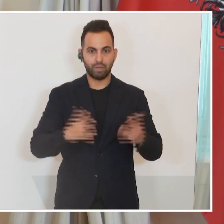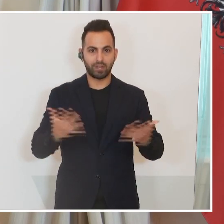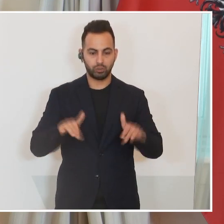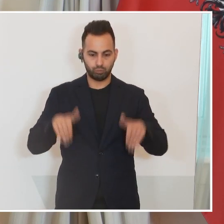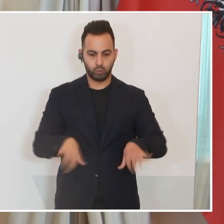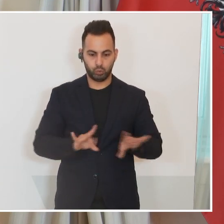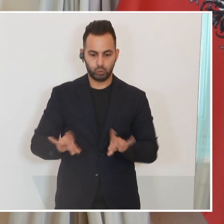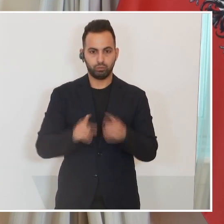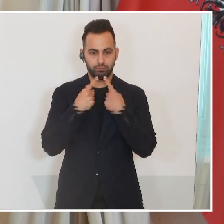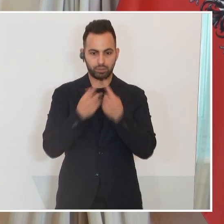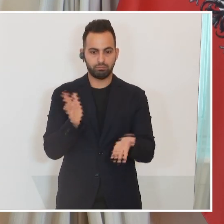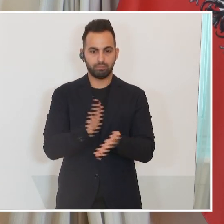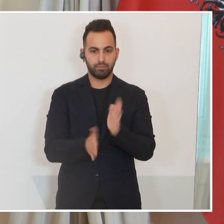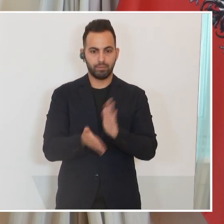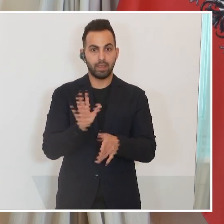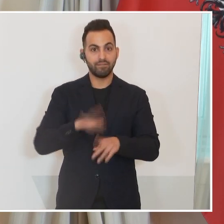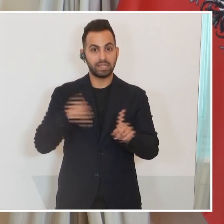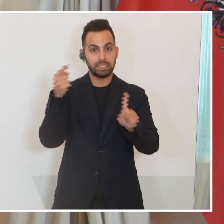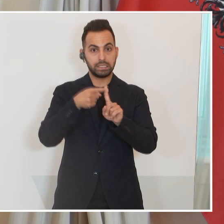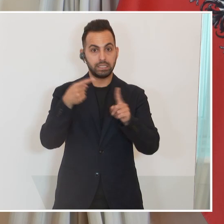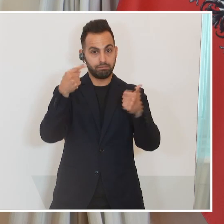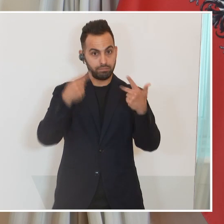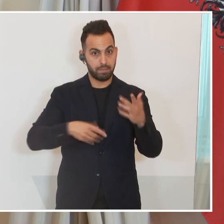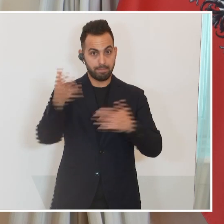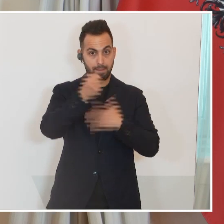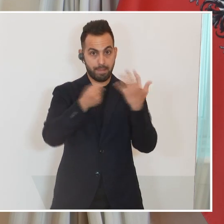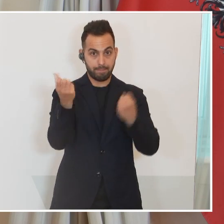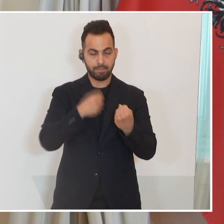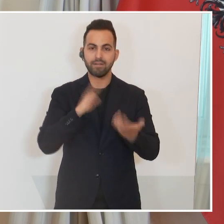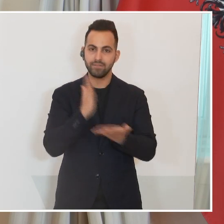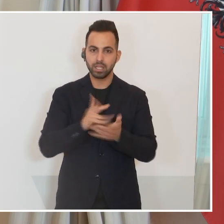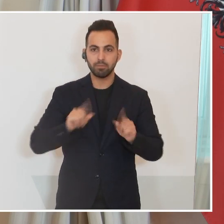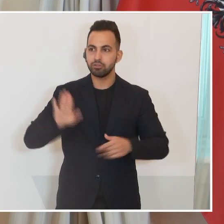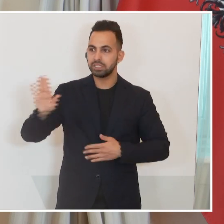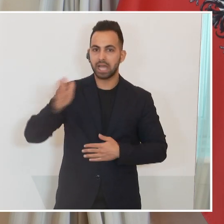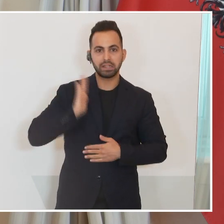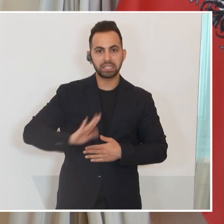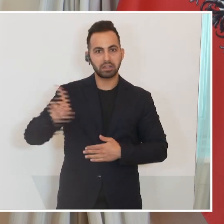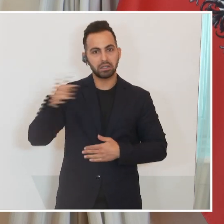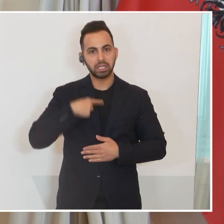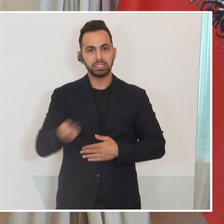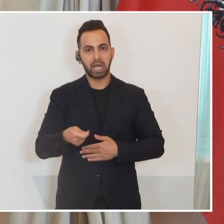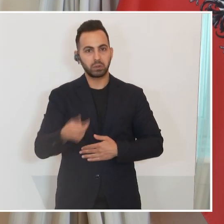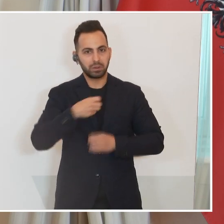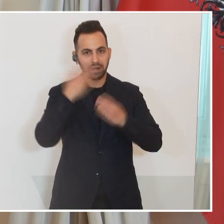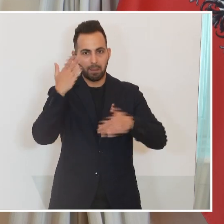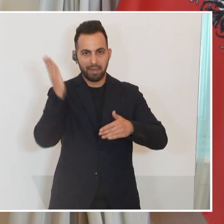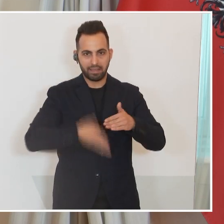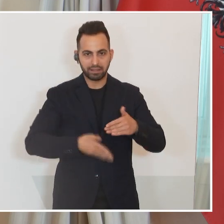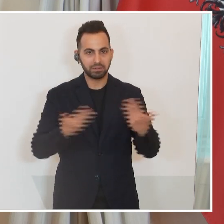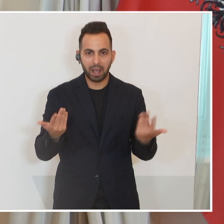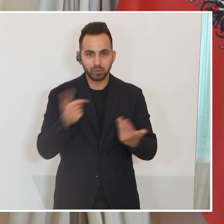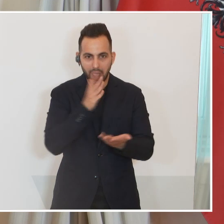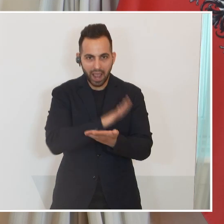ist? Und wenn er seine Ziele erreicht, dann kann man auch sozusagen von seiner Seite aus auch natürlich die Sanktionen beenden. So